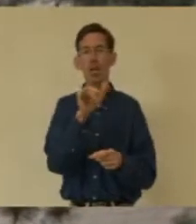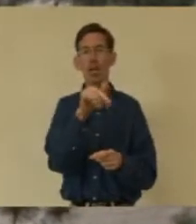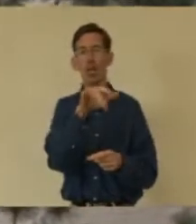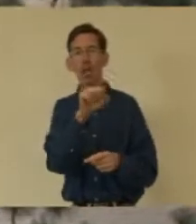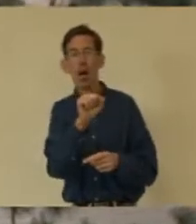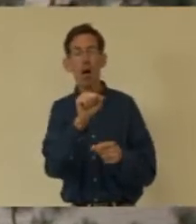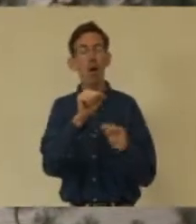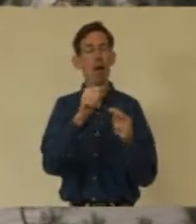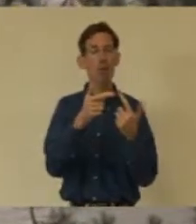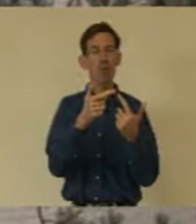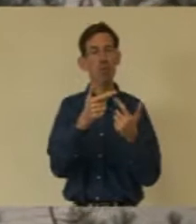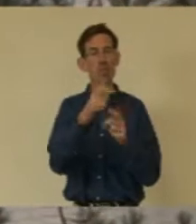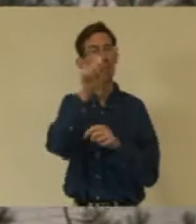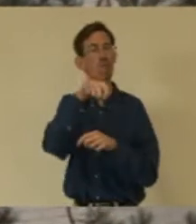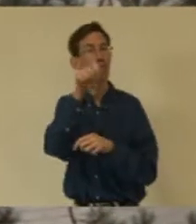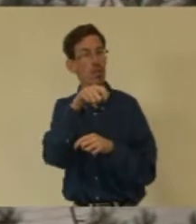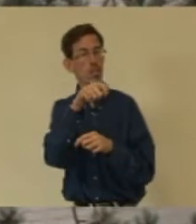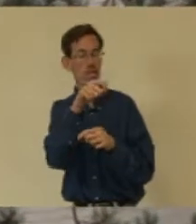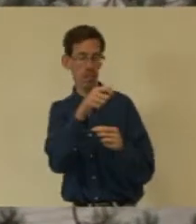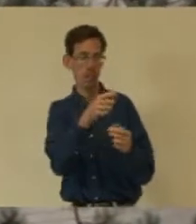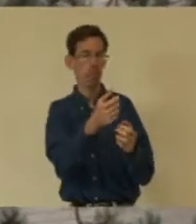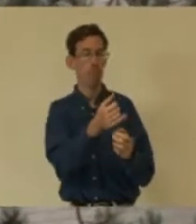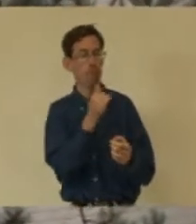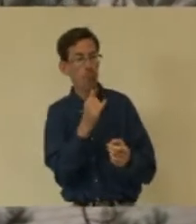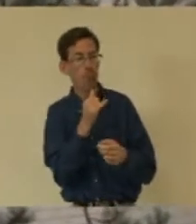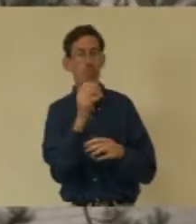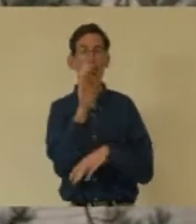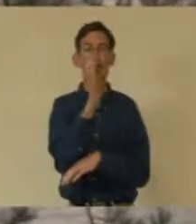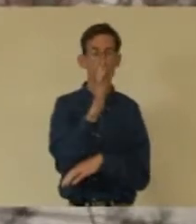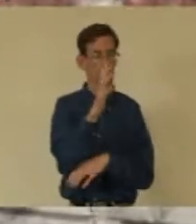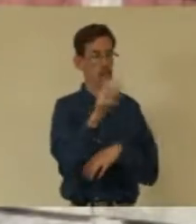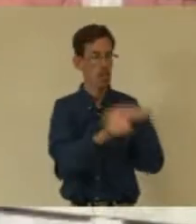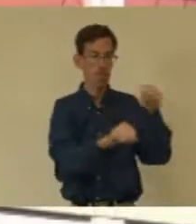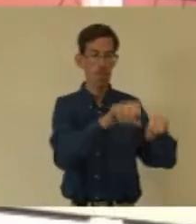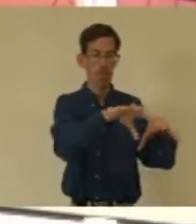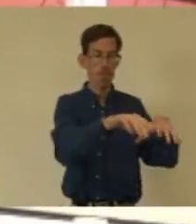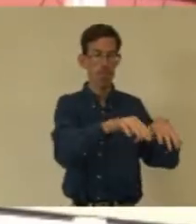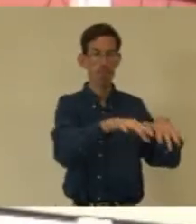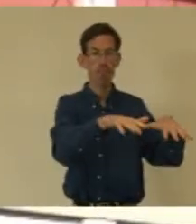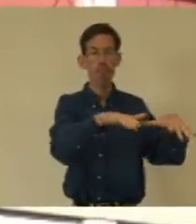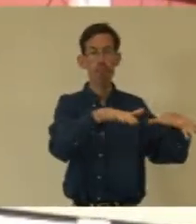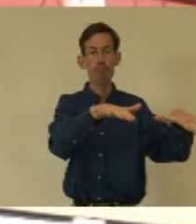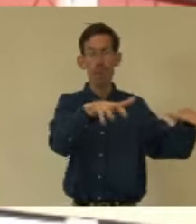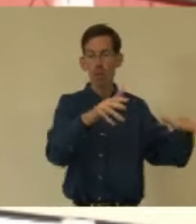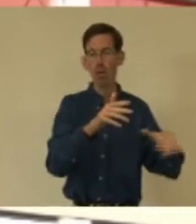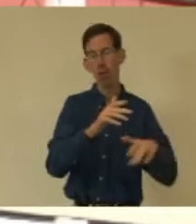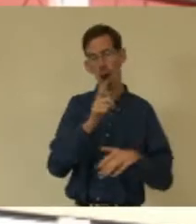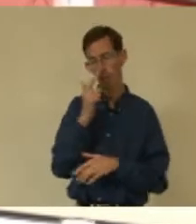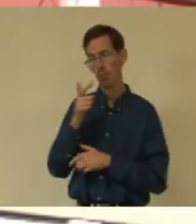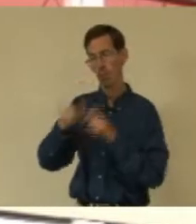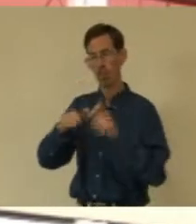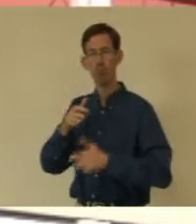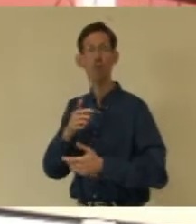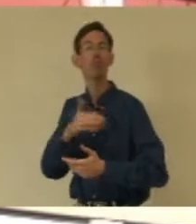on a mis quelques lilas et puis des fusains. Et donc en fait, ces arbustes maintenant vont pouvoir prendre place tranquillement. Et là, il sera